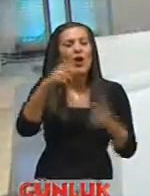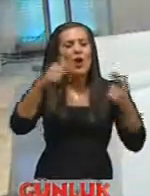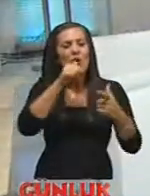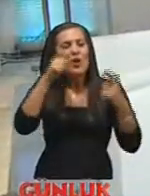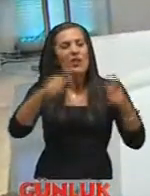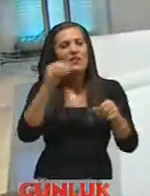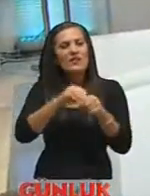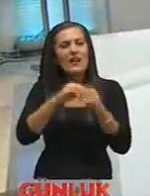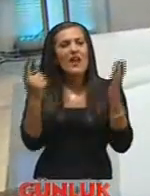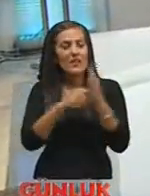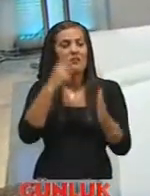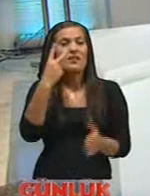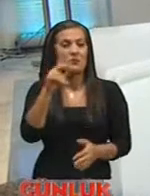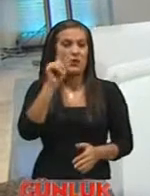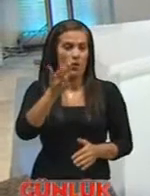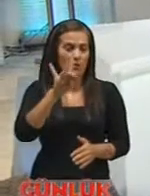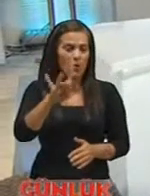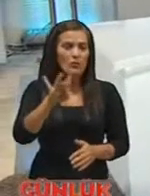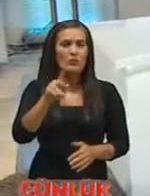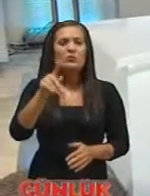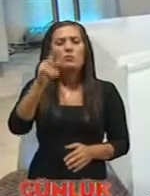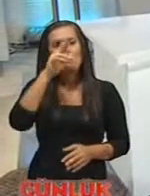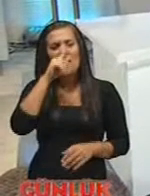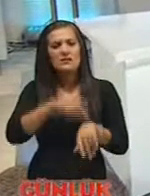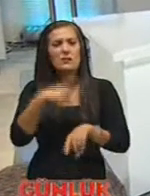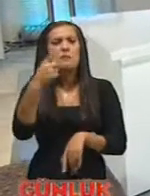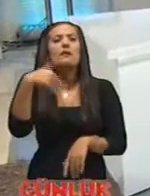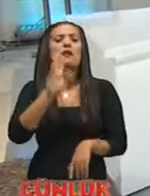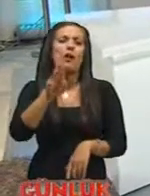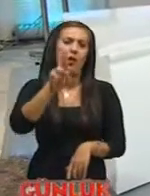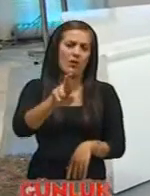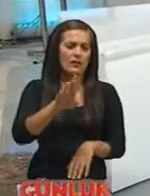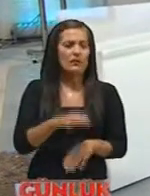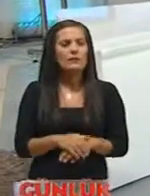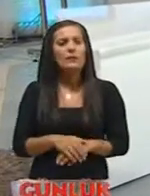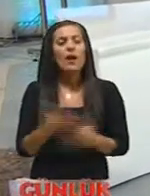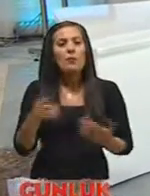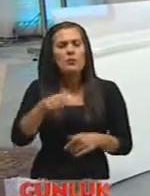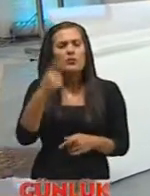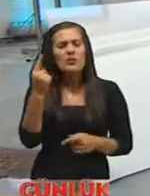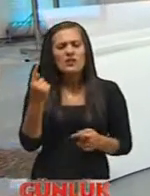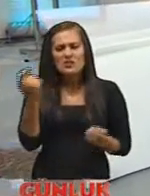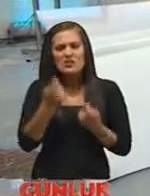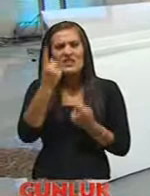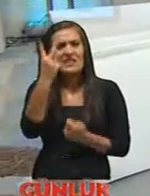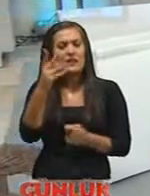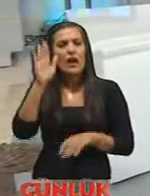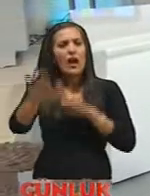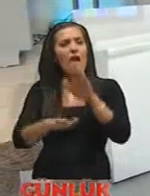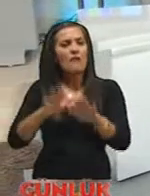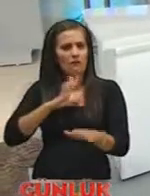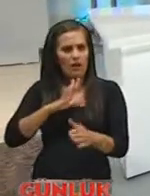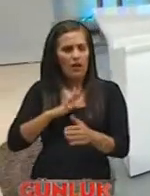geliyor. Ve hedef de 2014 Mart saat 1 değil 12.59. Ama bu işin iki ayağı var. Bir